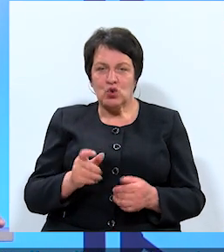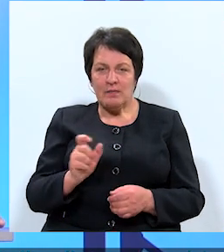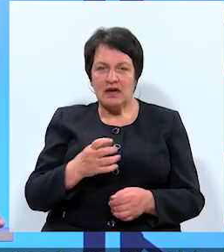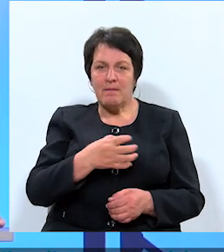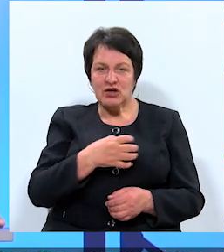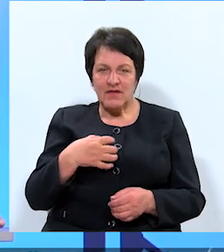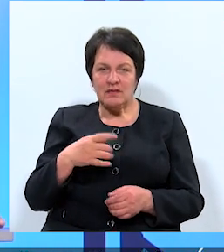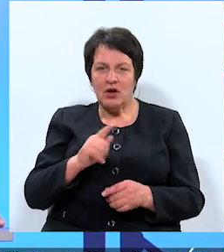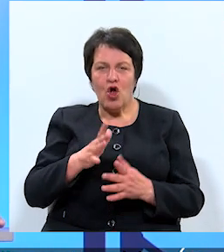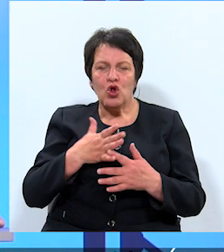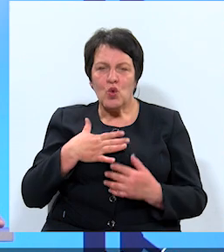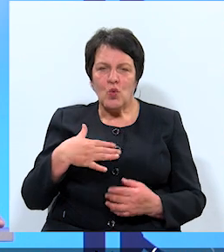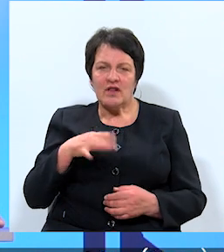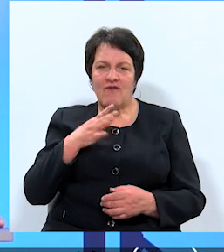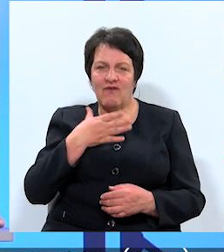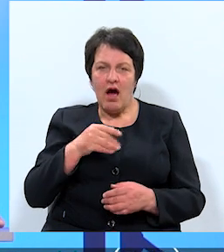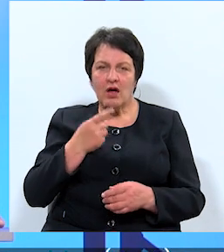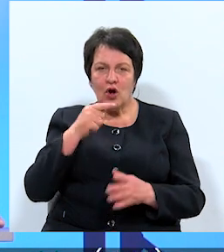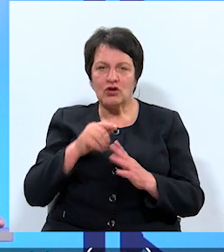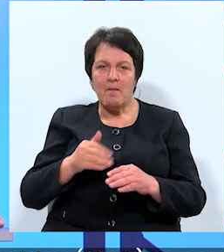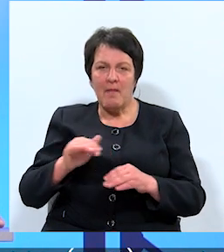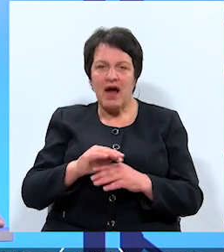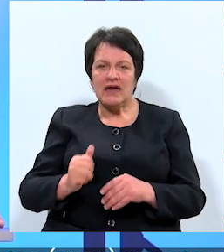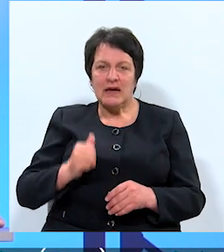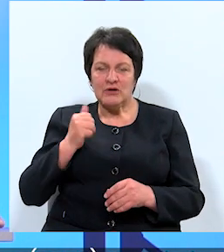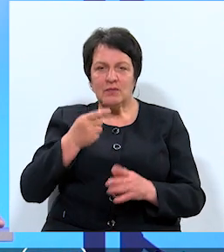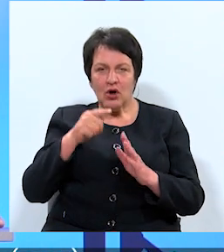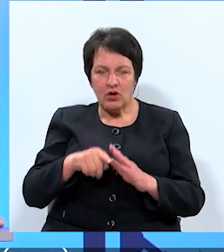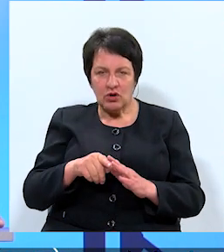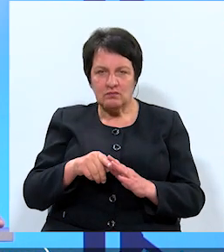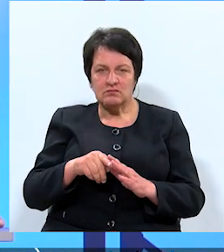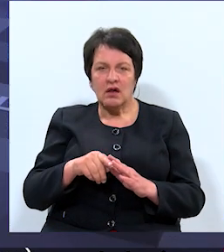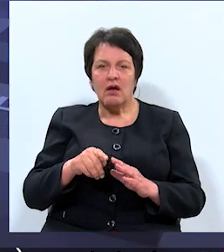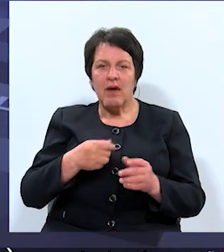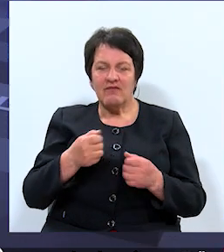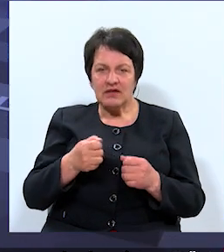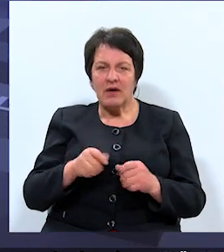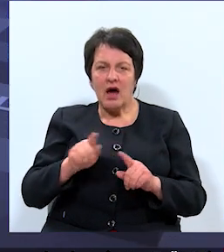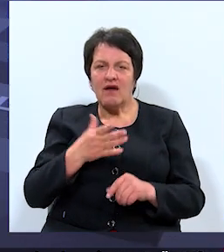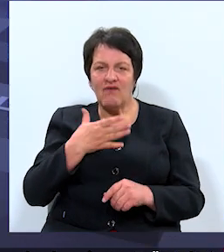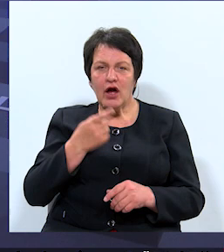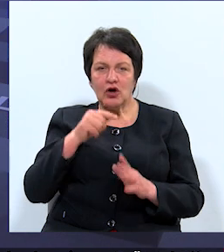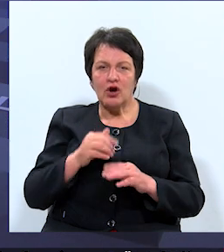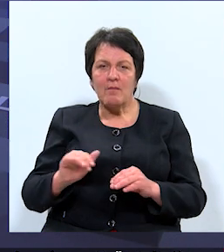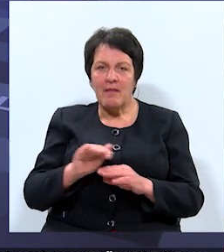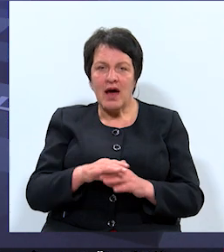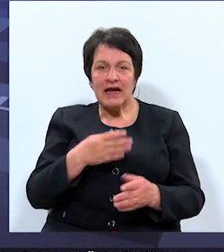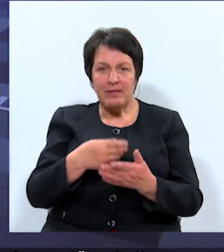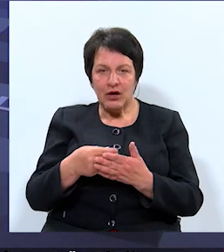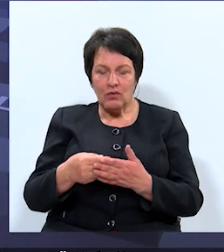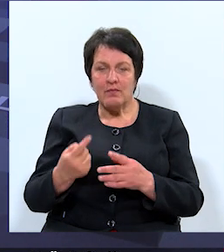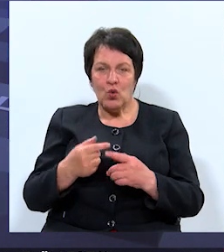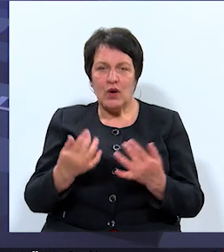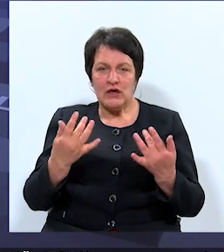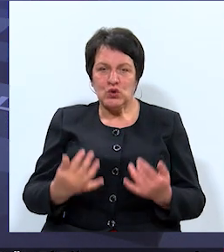ļoti vāja kontrole par īpašumu pārvaldīšanu, ļoti vāja kontrole par iepirkumiem, un kā rezultātā